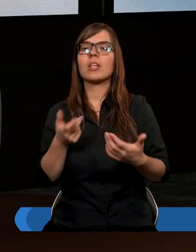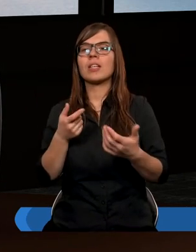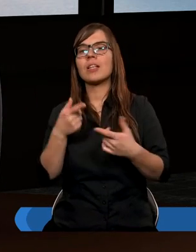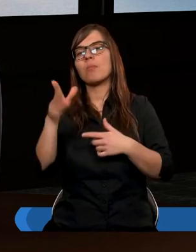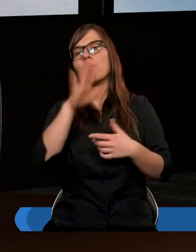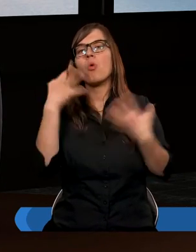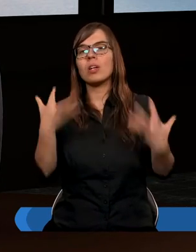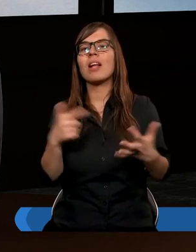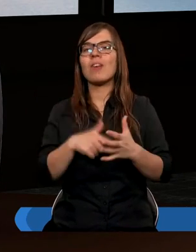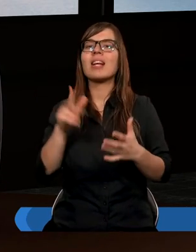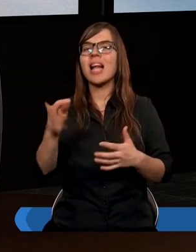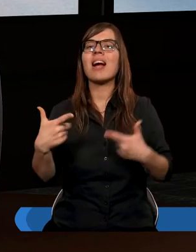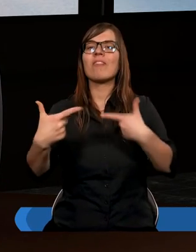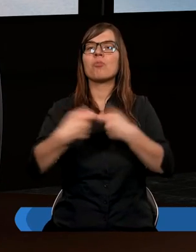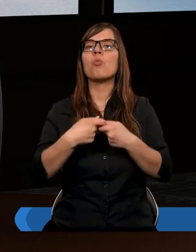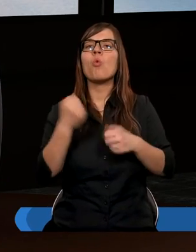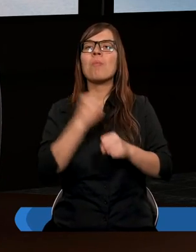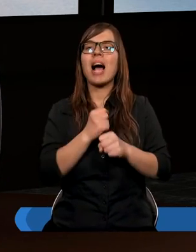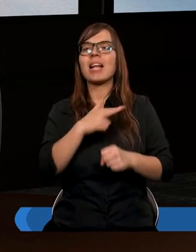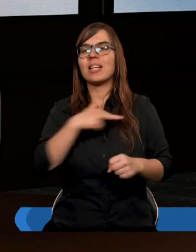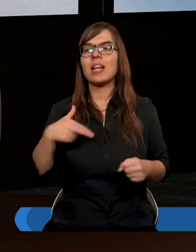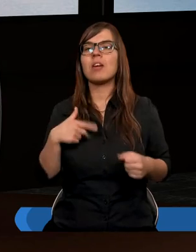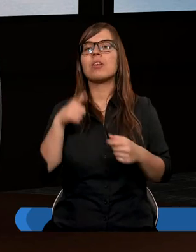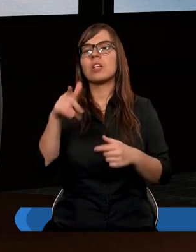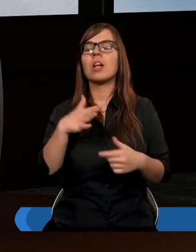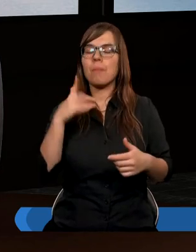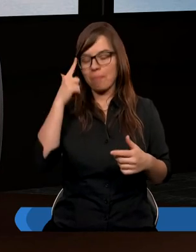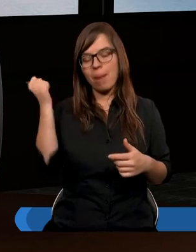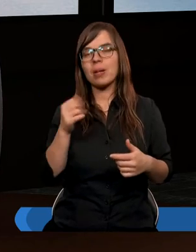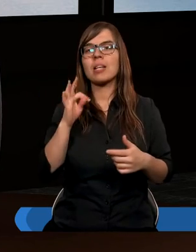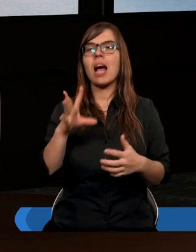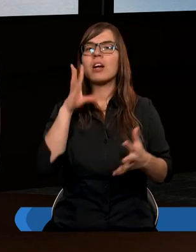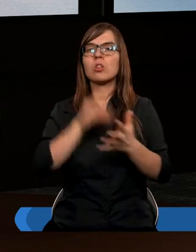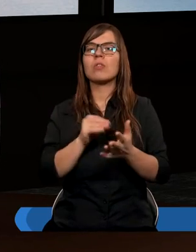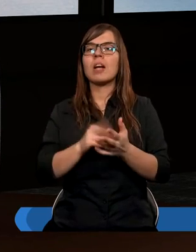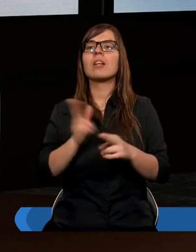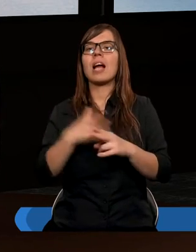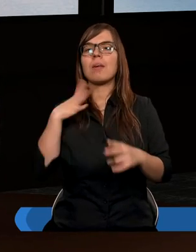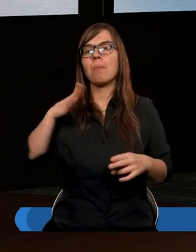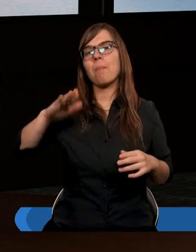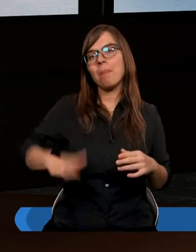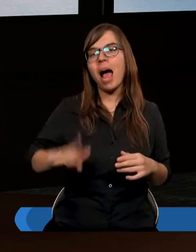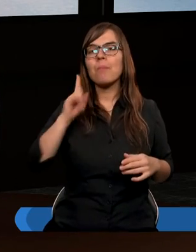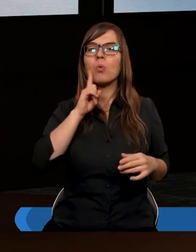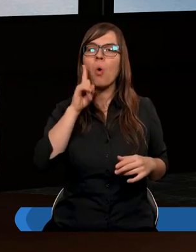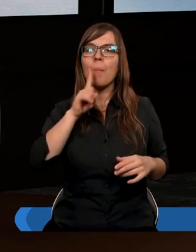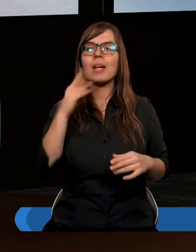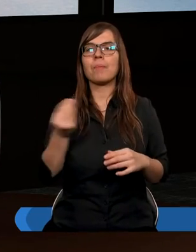Pan Bóg chce takiej współpracy z nami ja w swoim życiu pamiętam takie doświadczenie kiedy byłem mały jeszcze